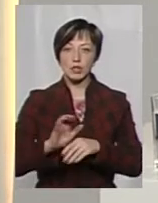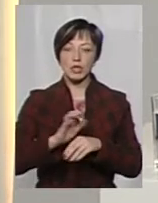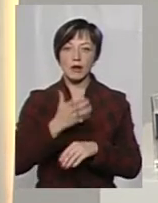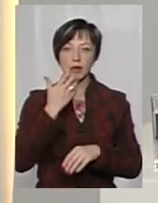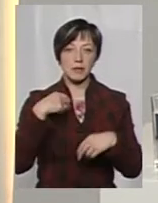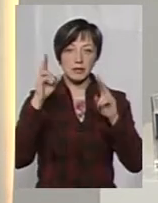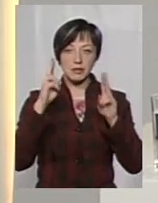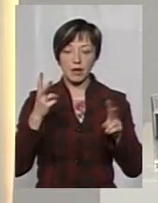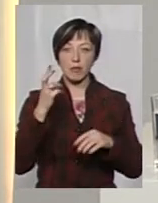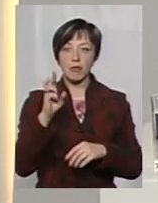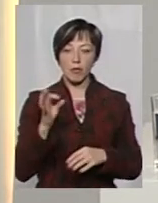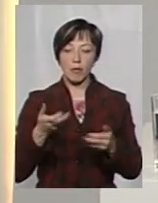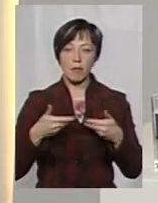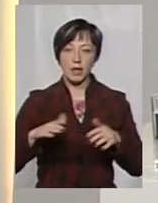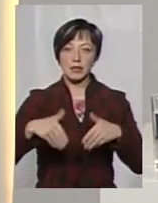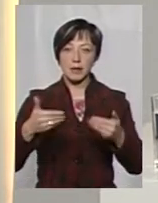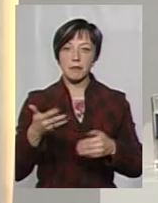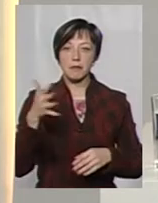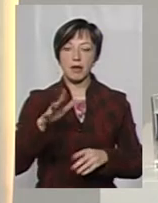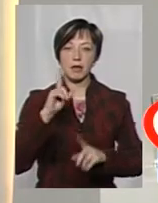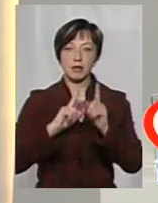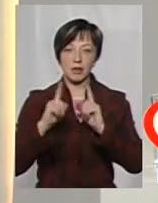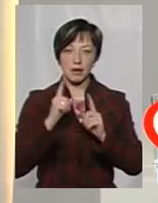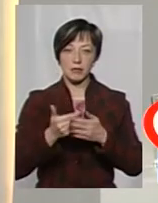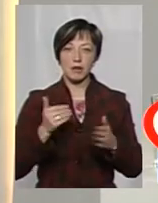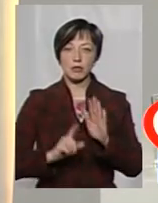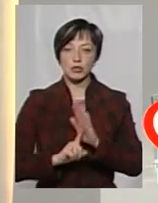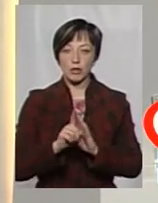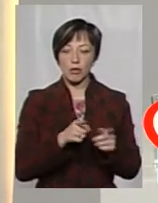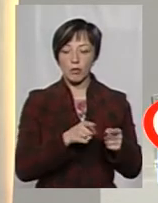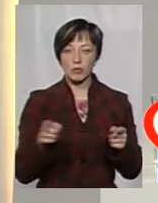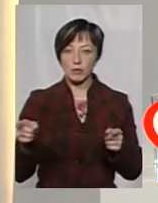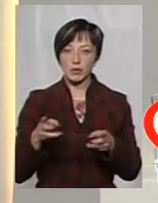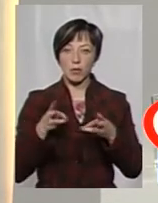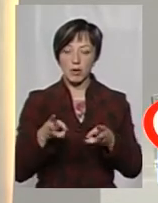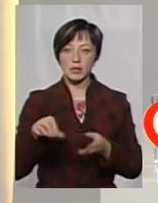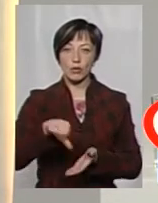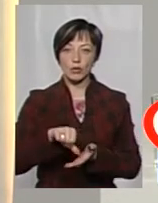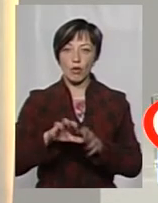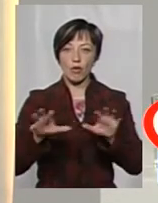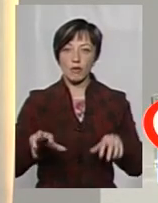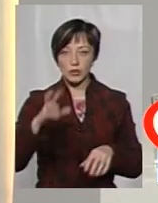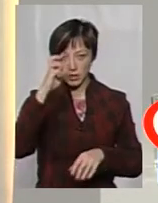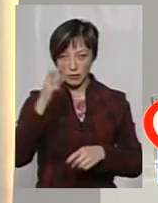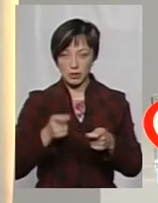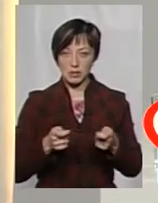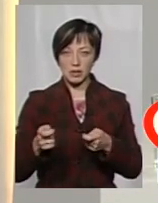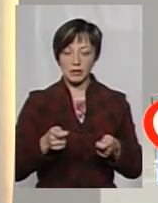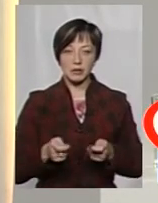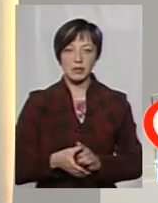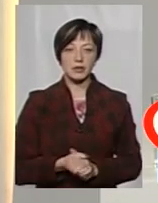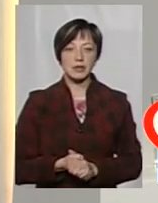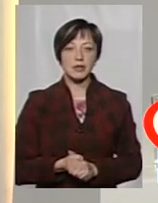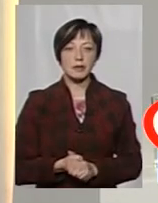вже п'ять нарад тільки перед початком цього опального сезону за участю голови Державної адміністрації Вадима